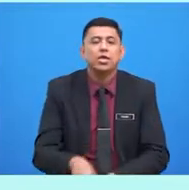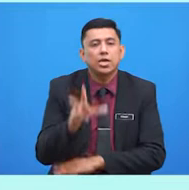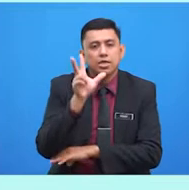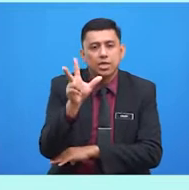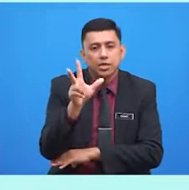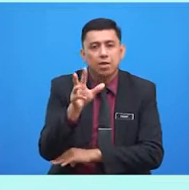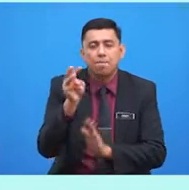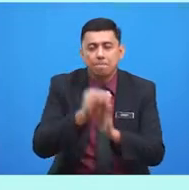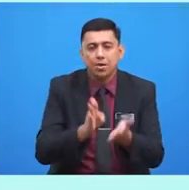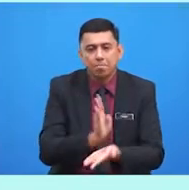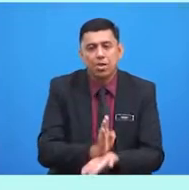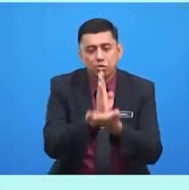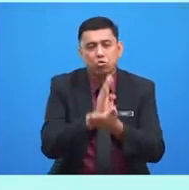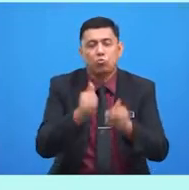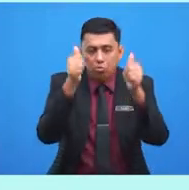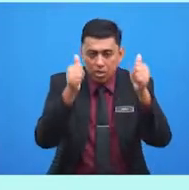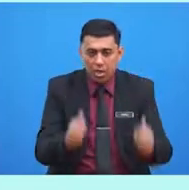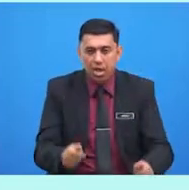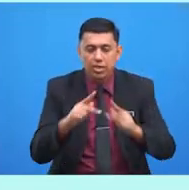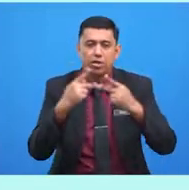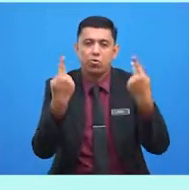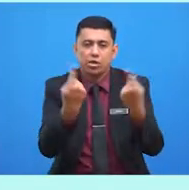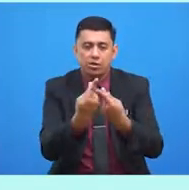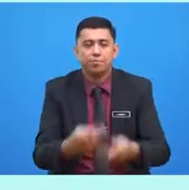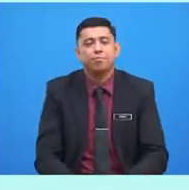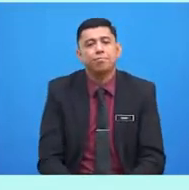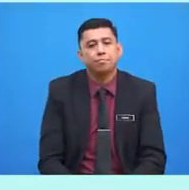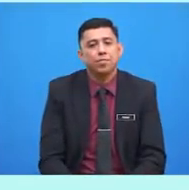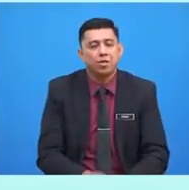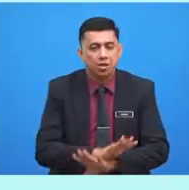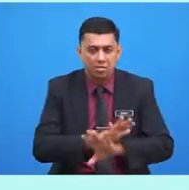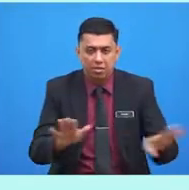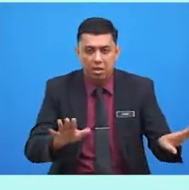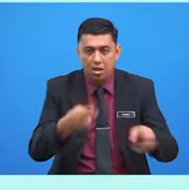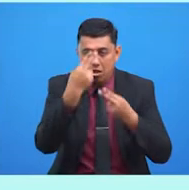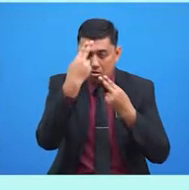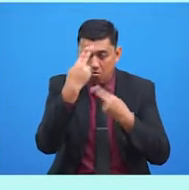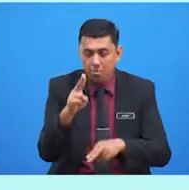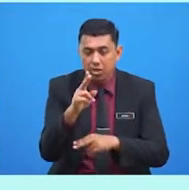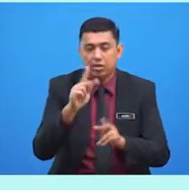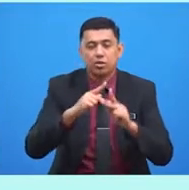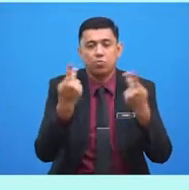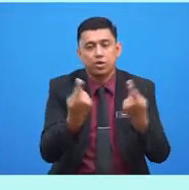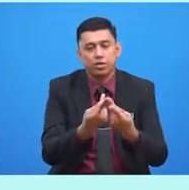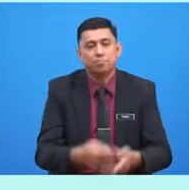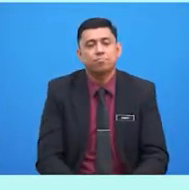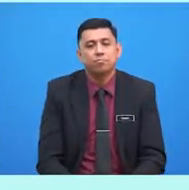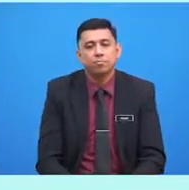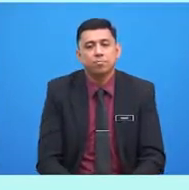ketiga, membantu ahli keluarga. Tidak hormat keluarga pula. Pertama,